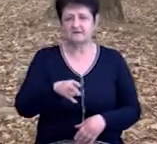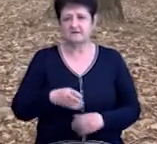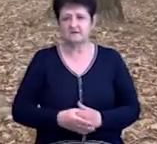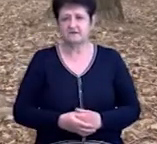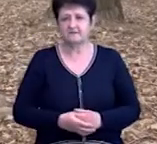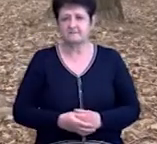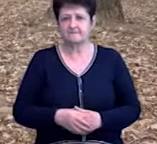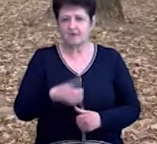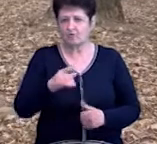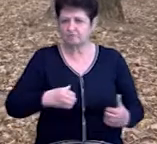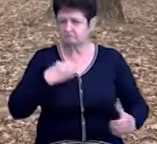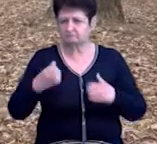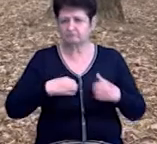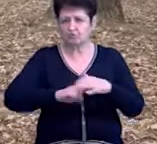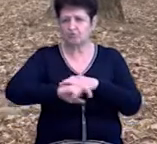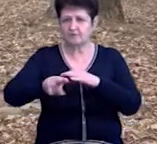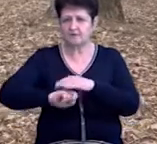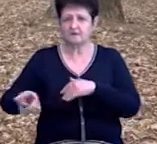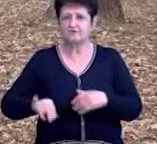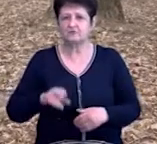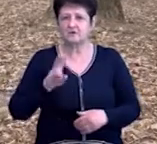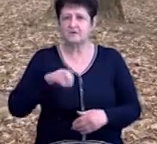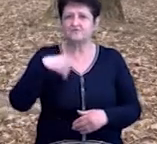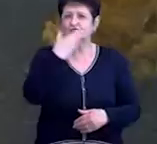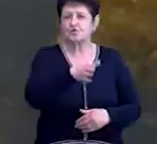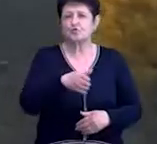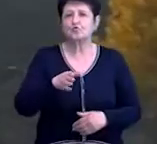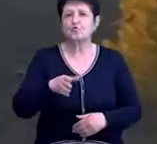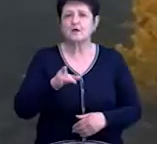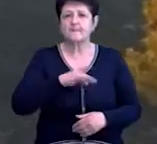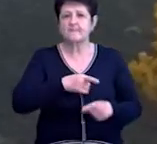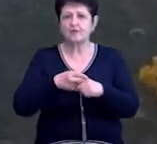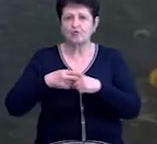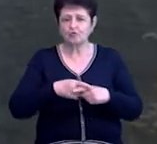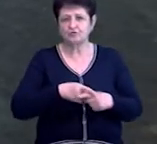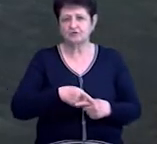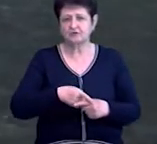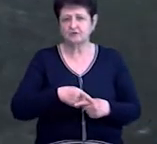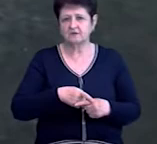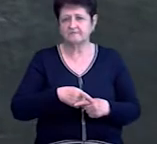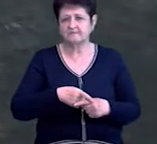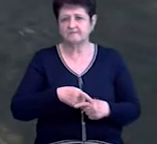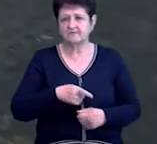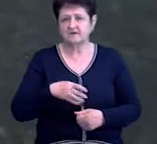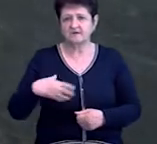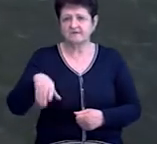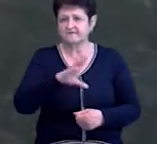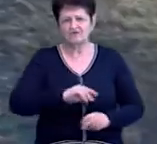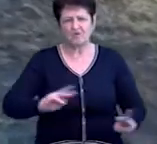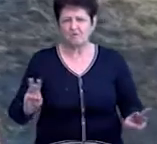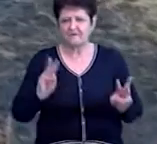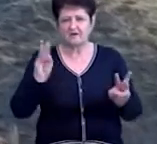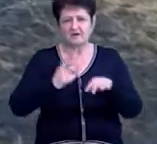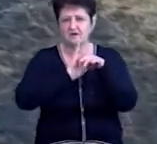ну, панічний біг у них такий. Ні в сторону Білорусі все вбігають, ні в сторону вогню не побігають, тому що все повигорало